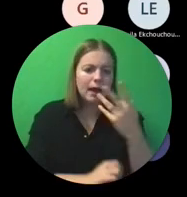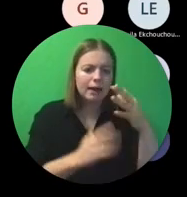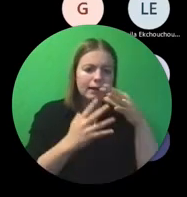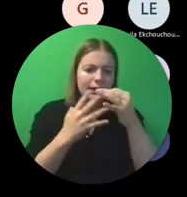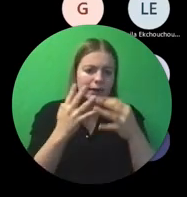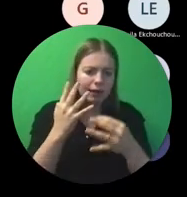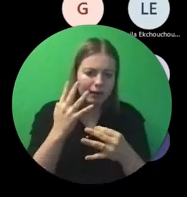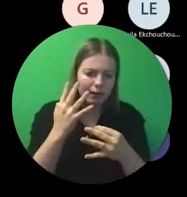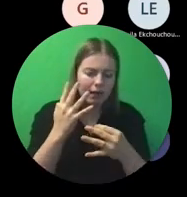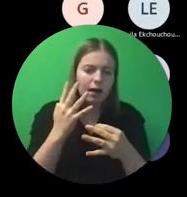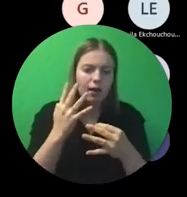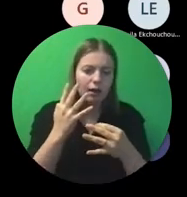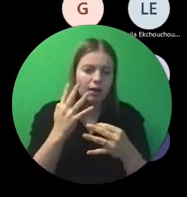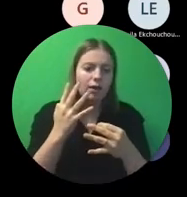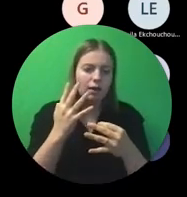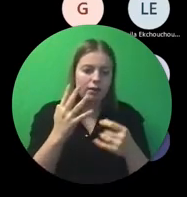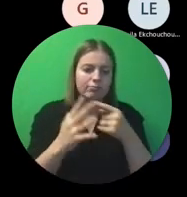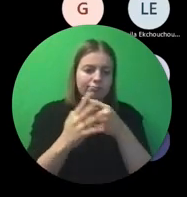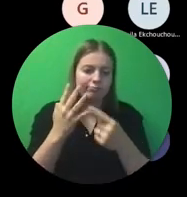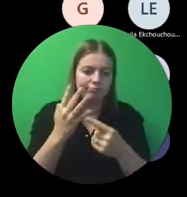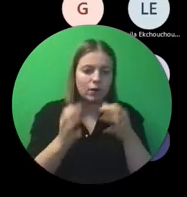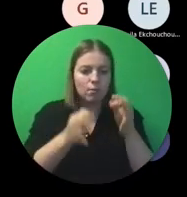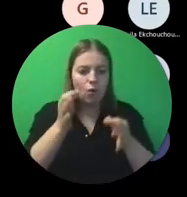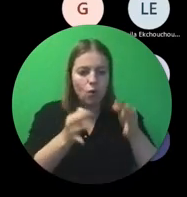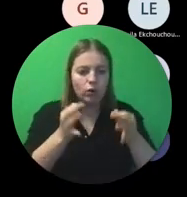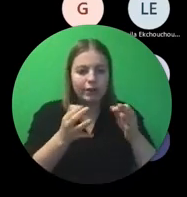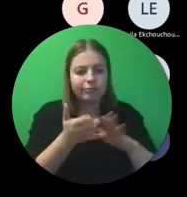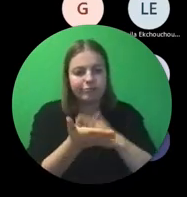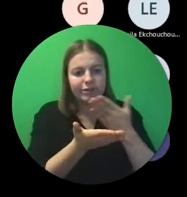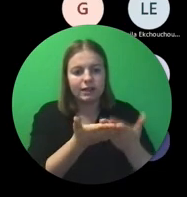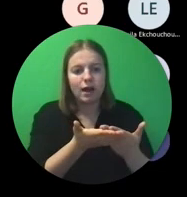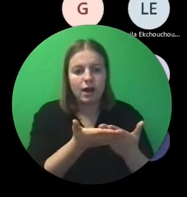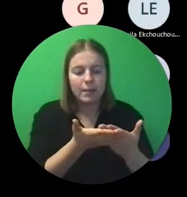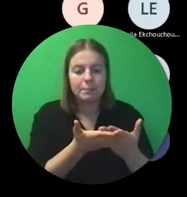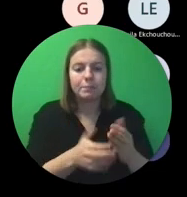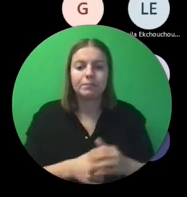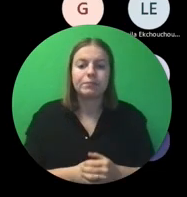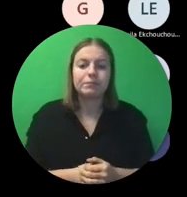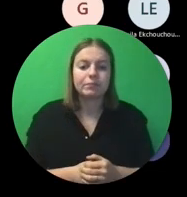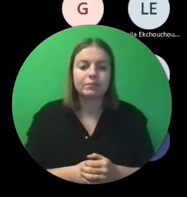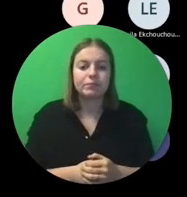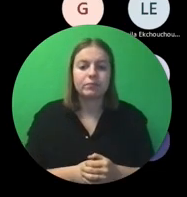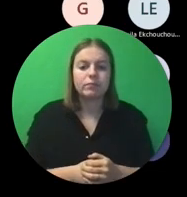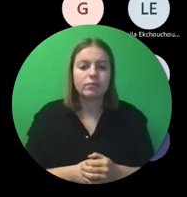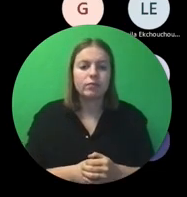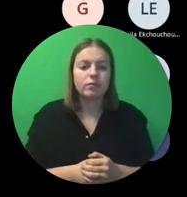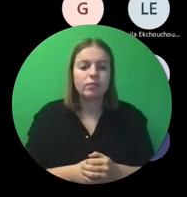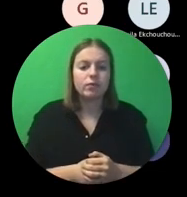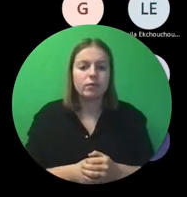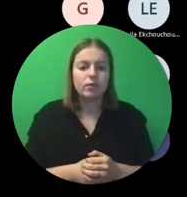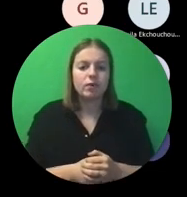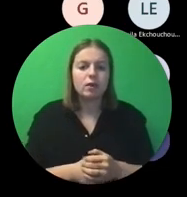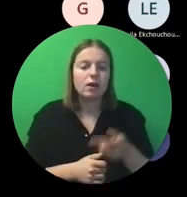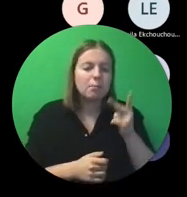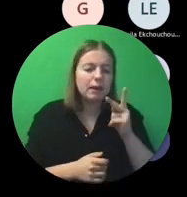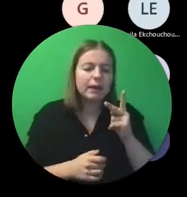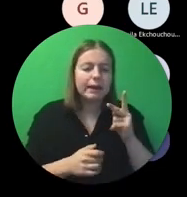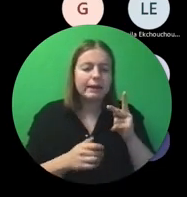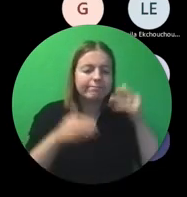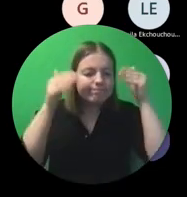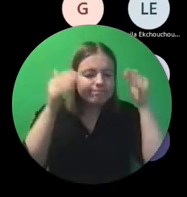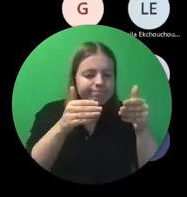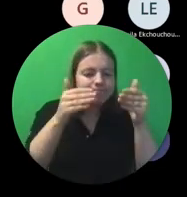die gebruikt gaan worden om je verslag te evalueren. En die zitten dan vooral op die laatste criteria, op